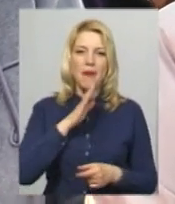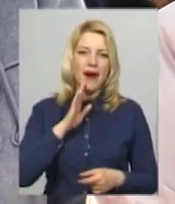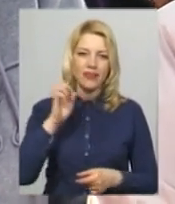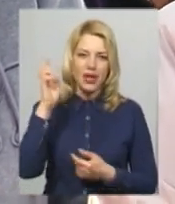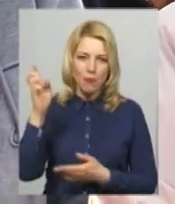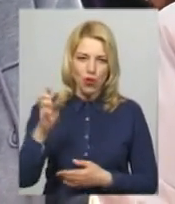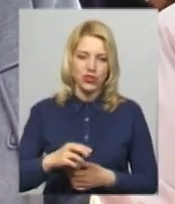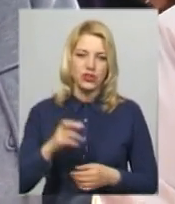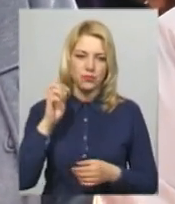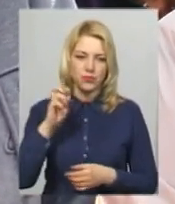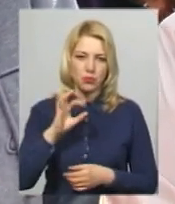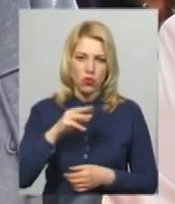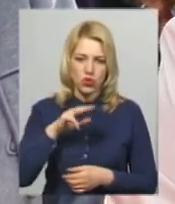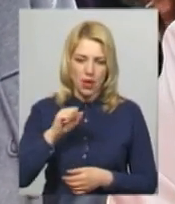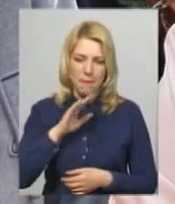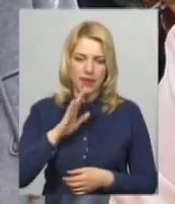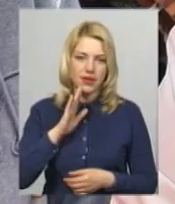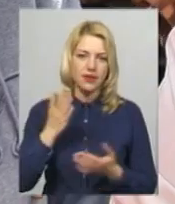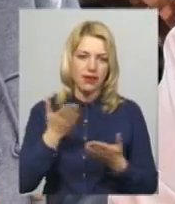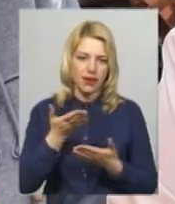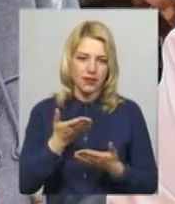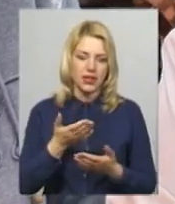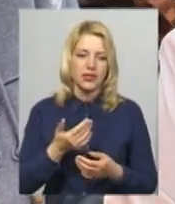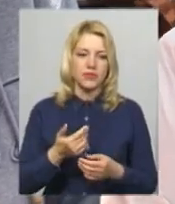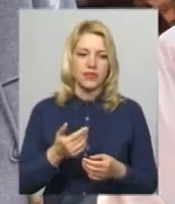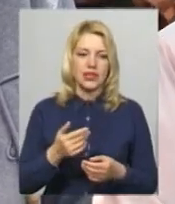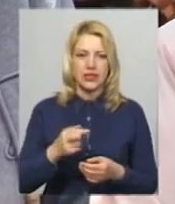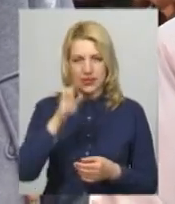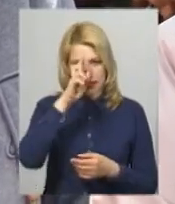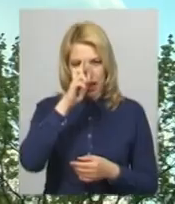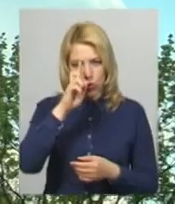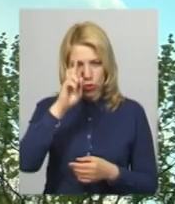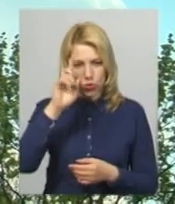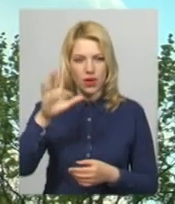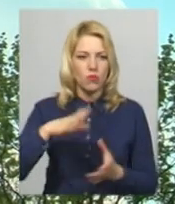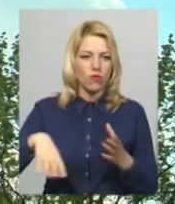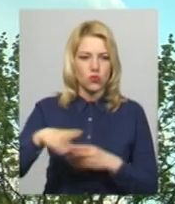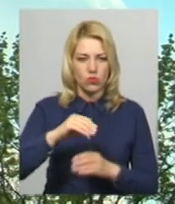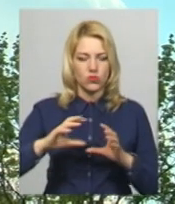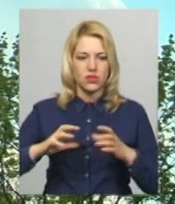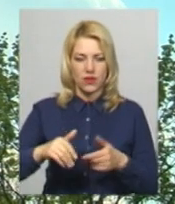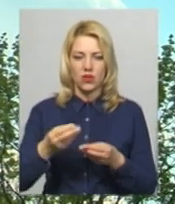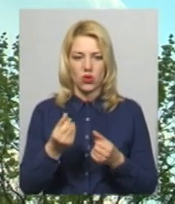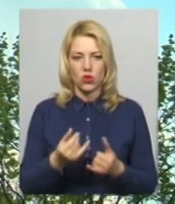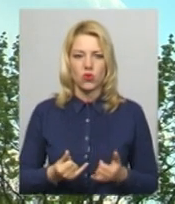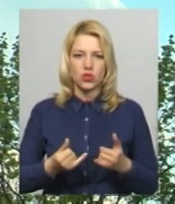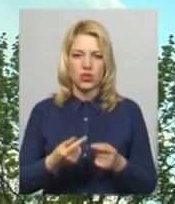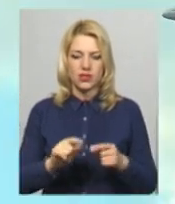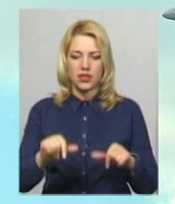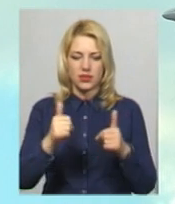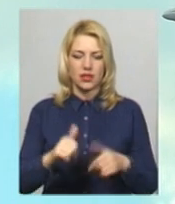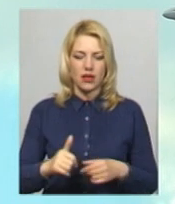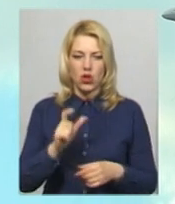Божої, яка царює по всьому світі. Гроші на статуї Діви Марії прихожани збирали